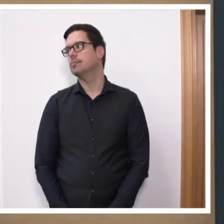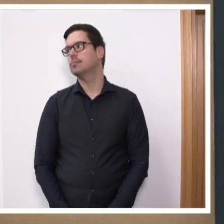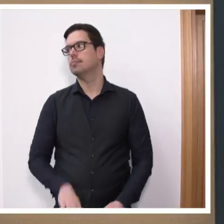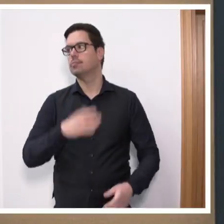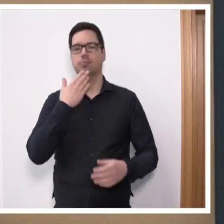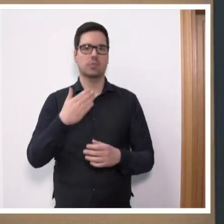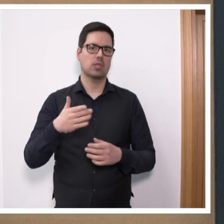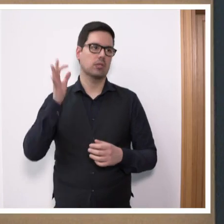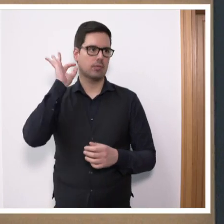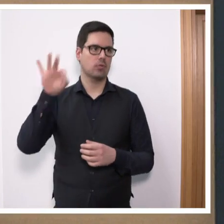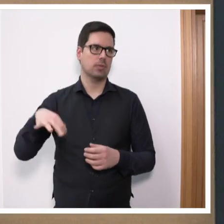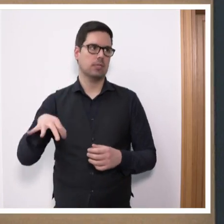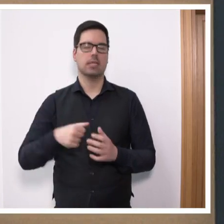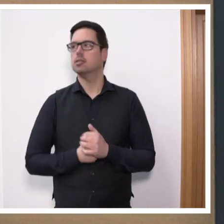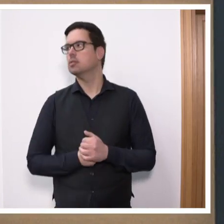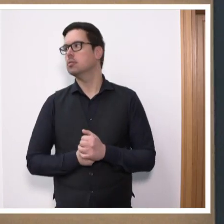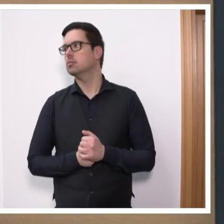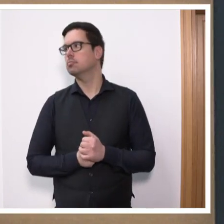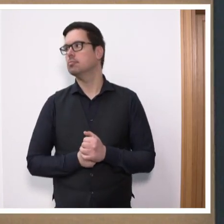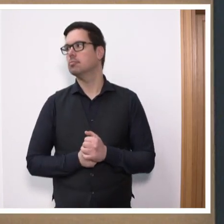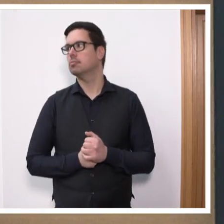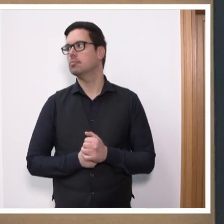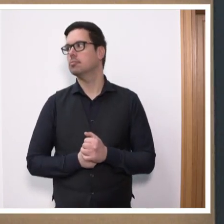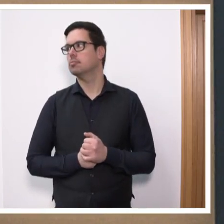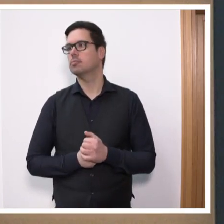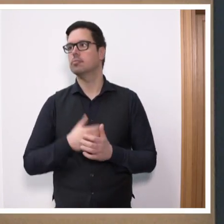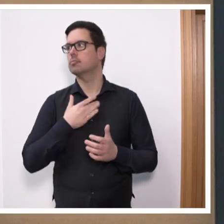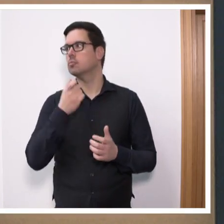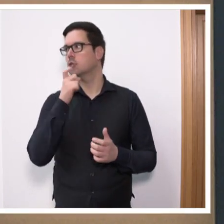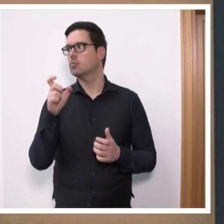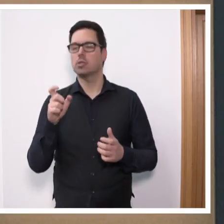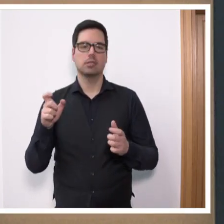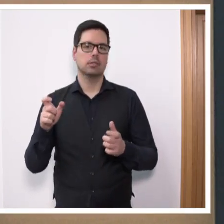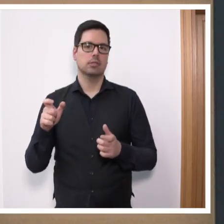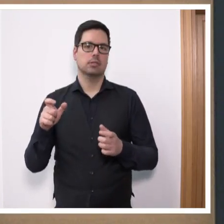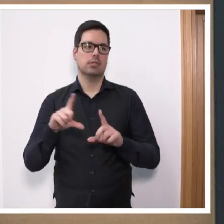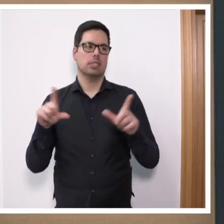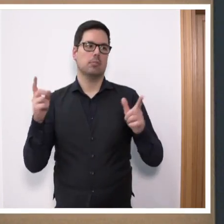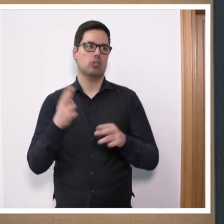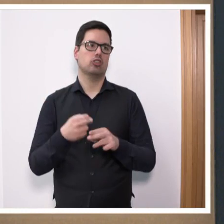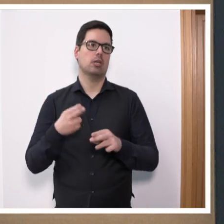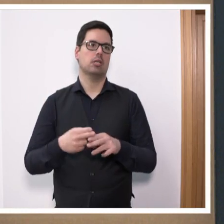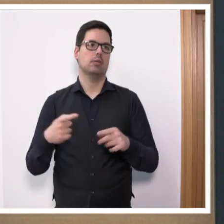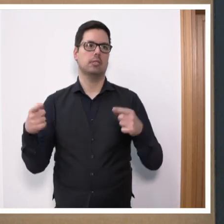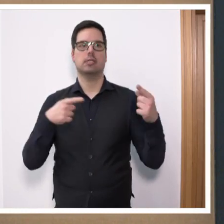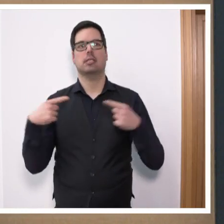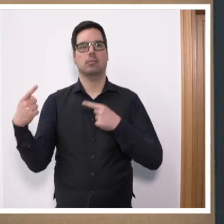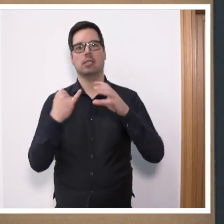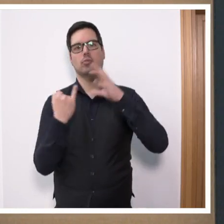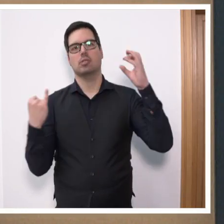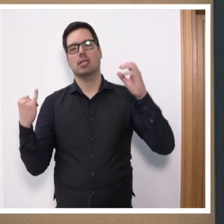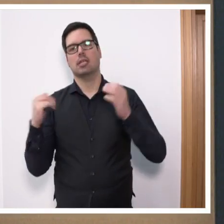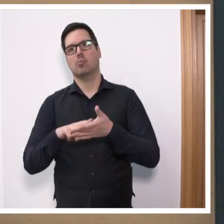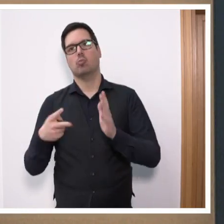Vielen Dank, Frau Präsidentin. Ich richte mein Wort an Sie zum Thema Stahl, aber ich glaube, jede Debatte in der Industriepolitik und